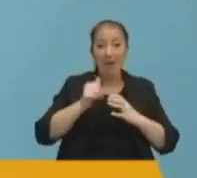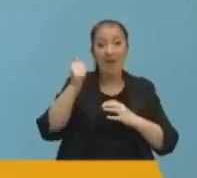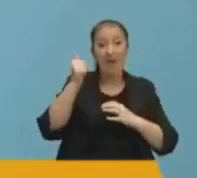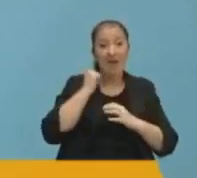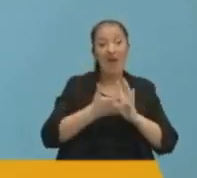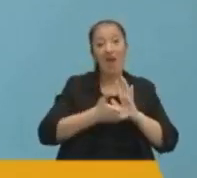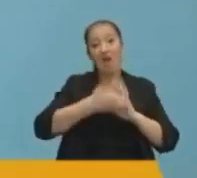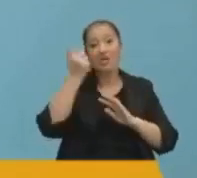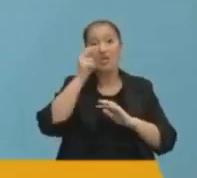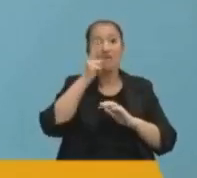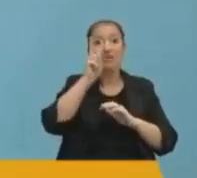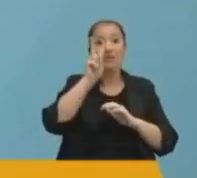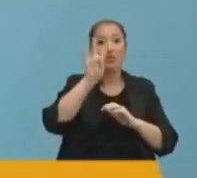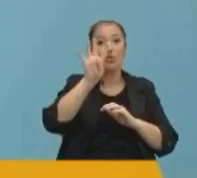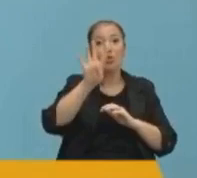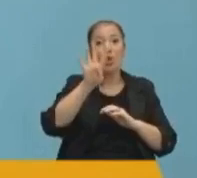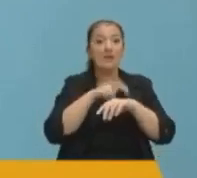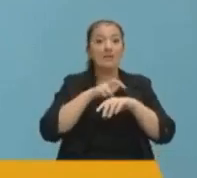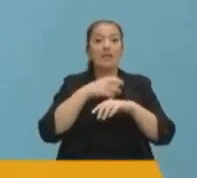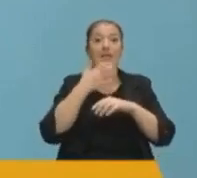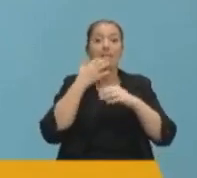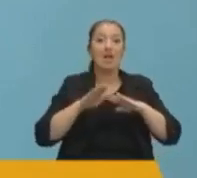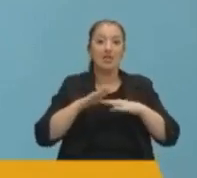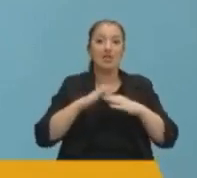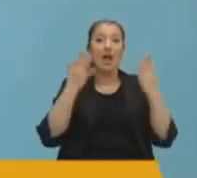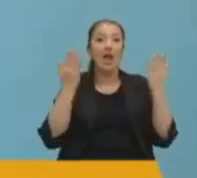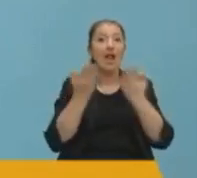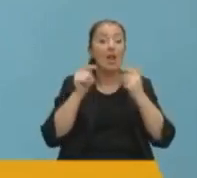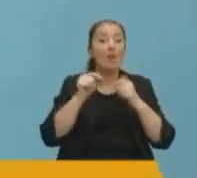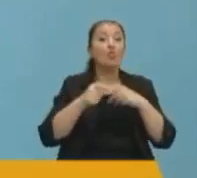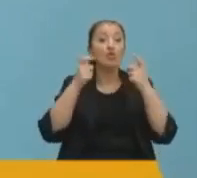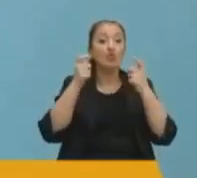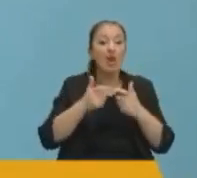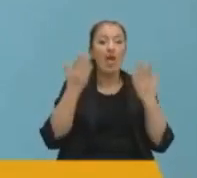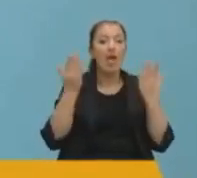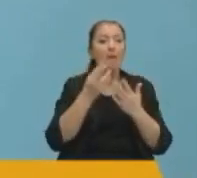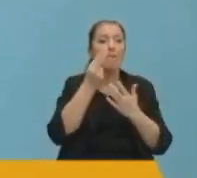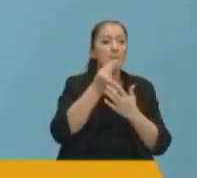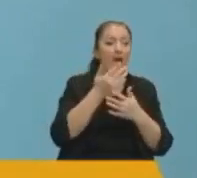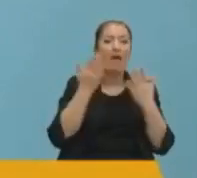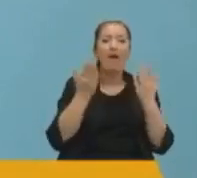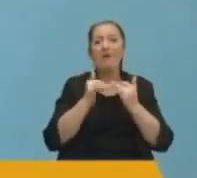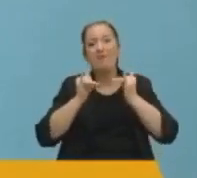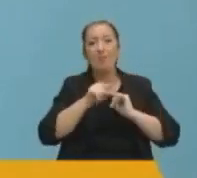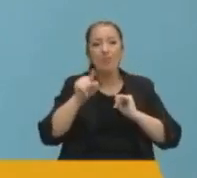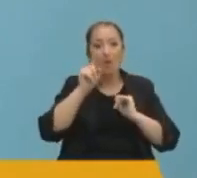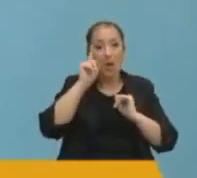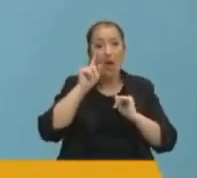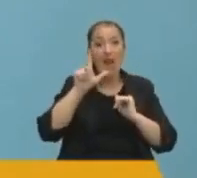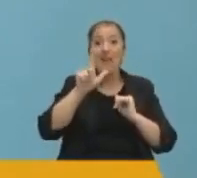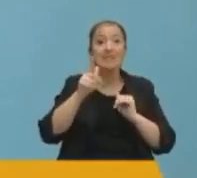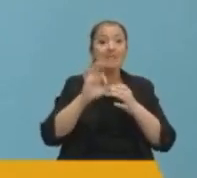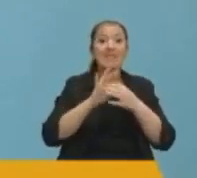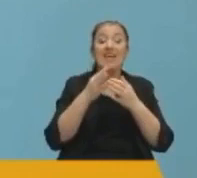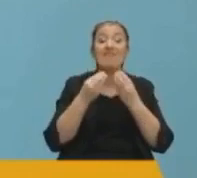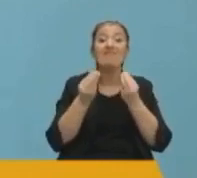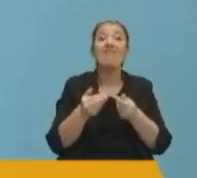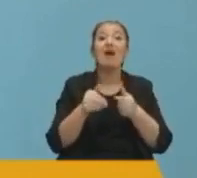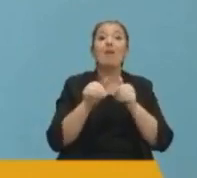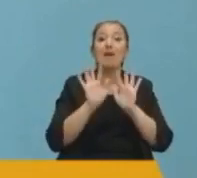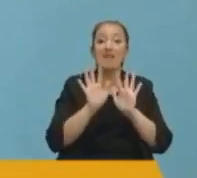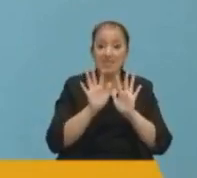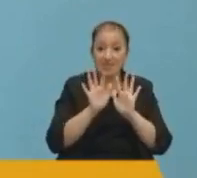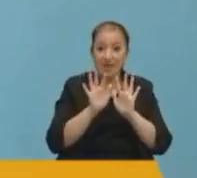2024'ü hasretle bekleyecektir. Hele hele bu şehrin hem maddi hem manevi ihtiyaçlarını gidermez ve onu tefeci zihniyetlere